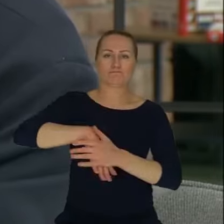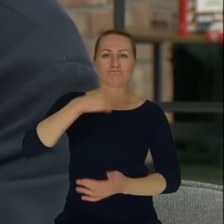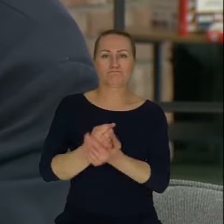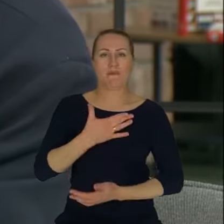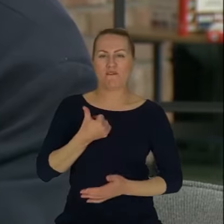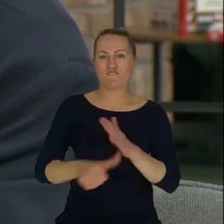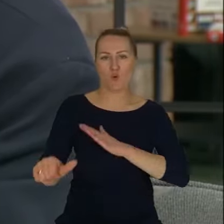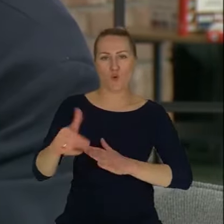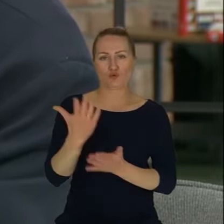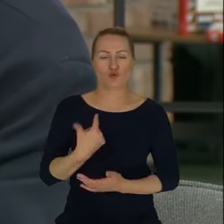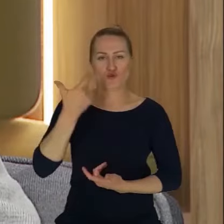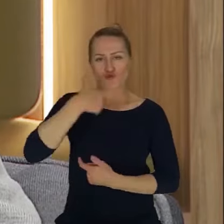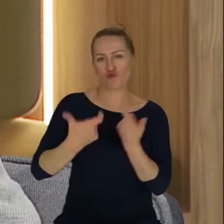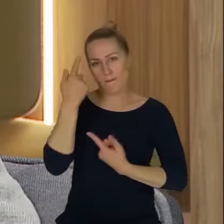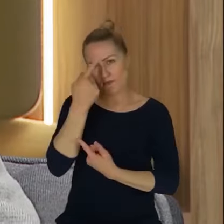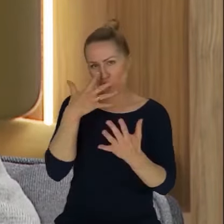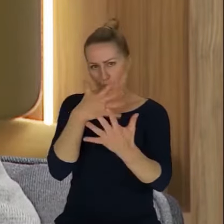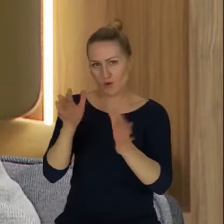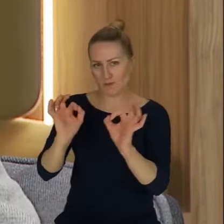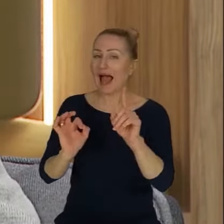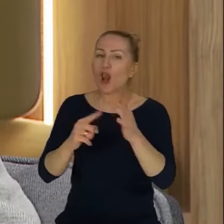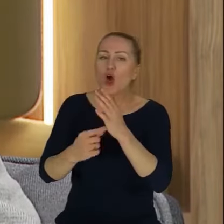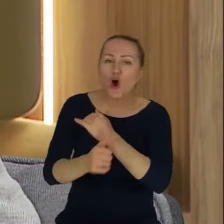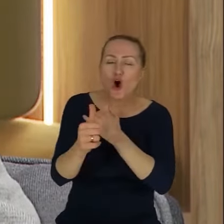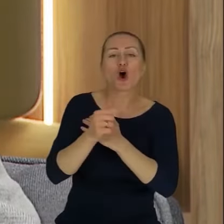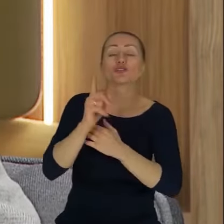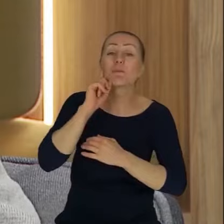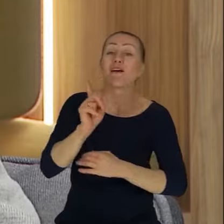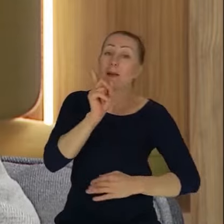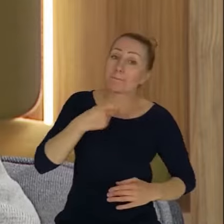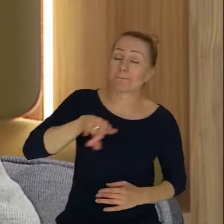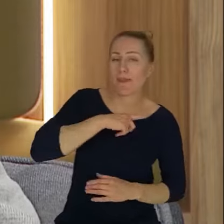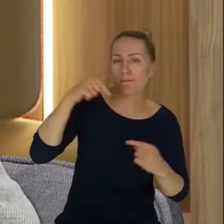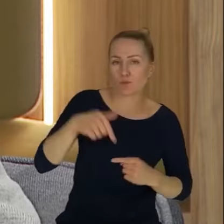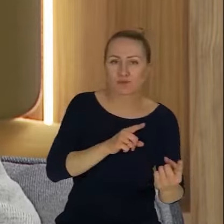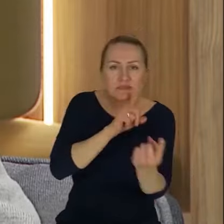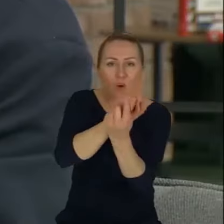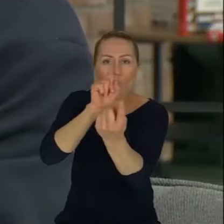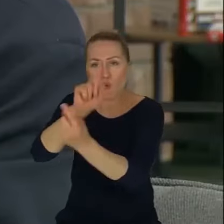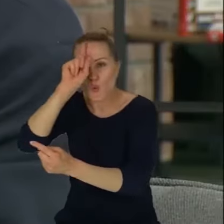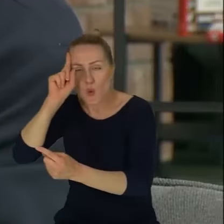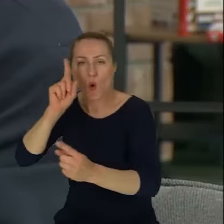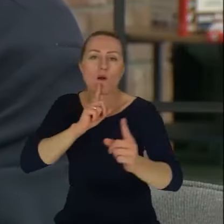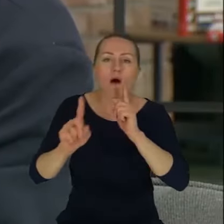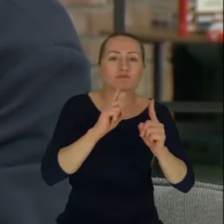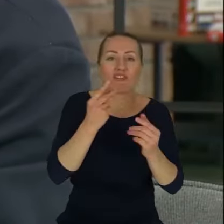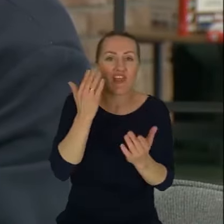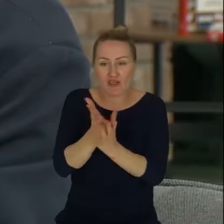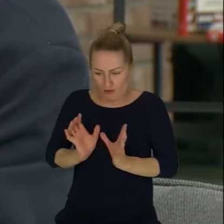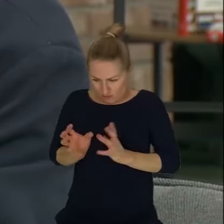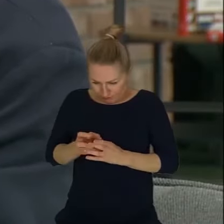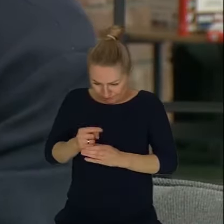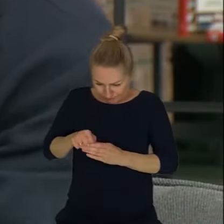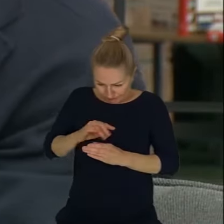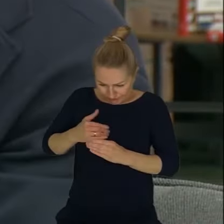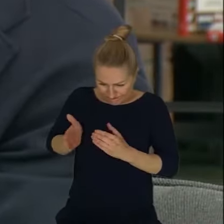z dialogu, w sensie bardzo serio traktowanego. To znaczy, że my musimy spotykać się z ludźmi, rozmawiać z ludźmi, wychodzić poza swoje bańki, mówicie. To uczy nas